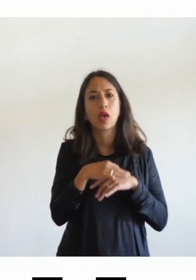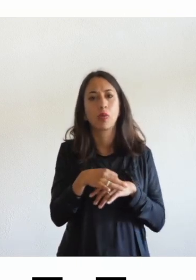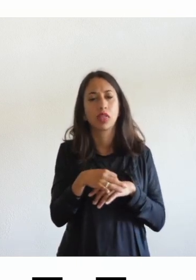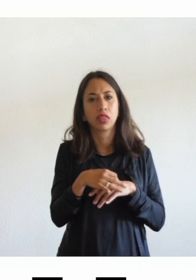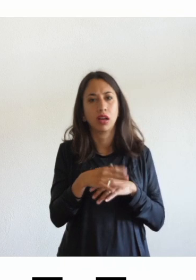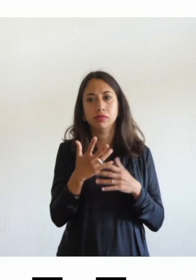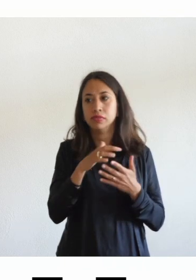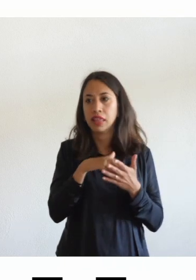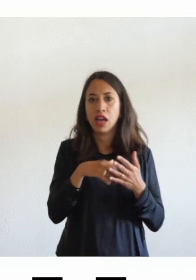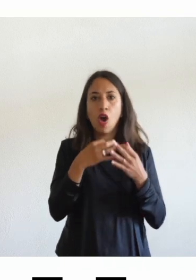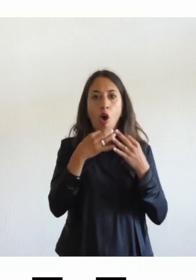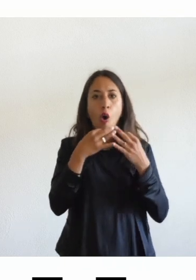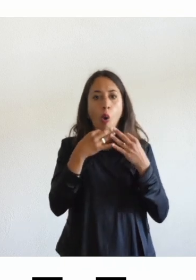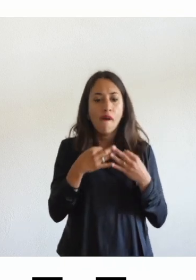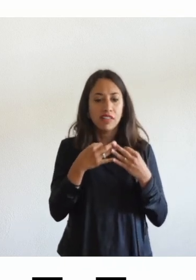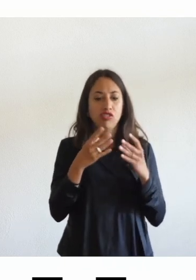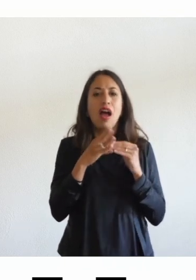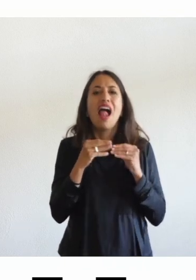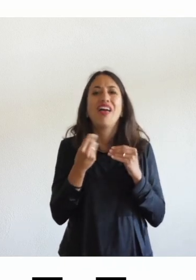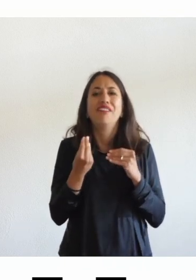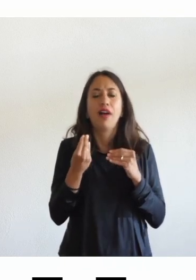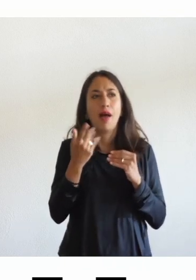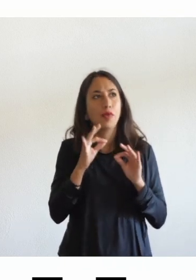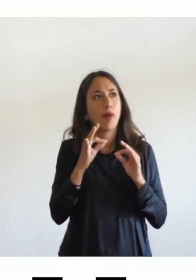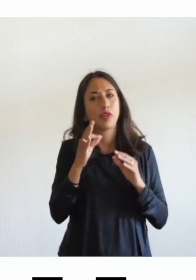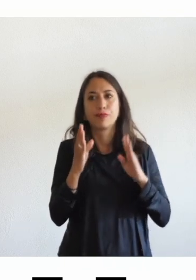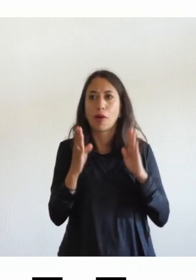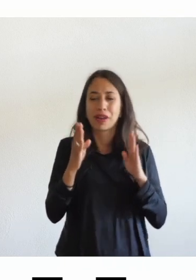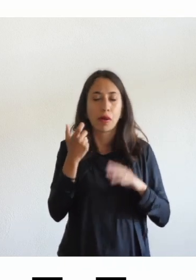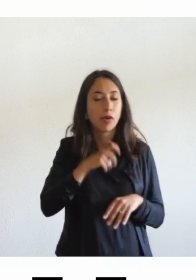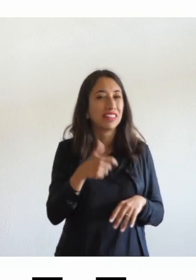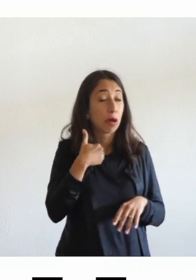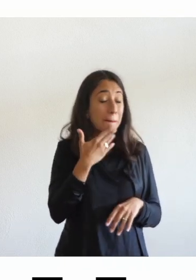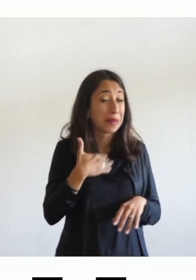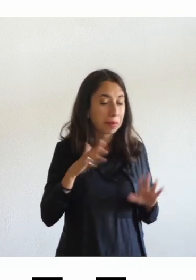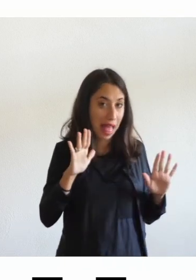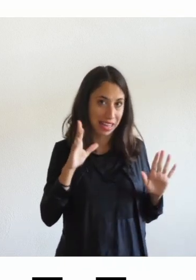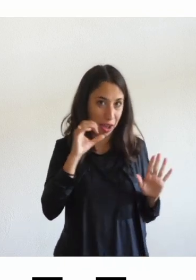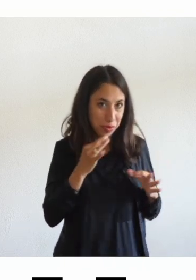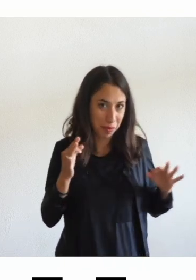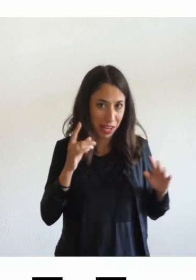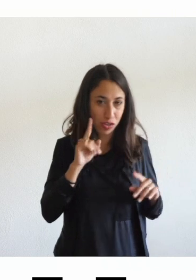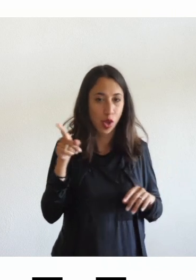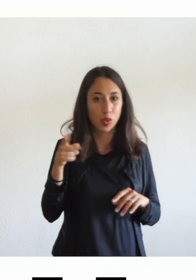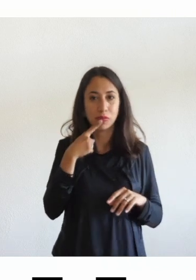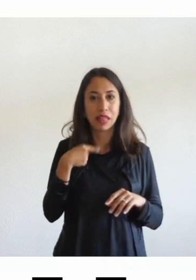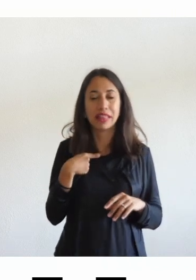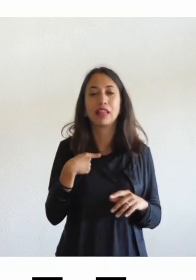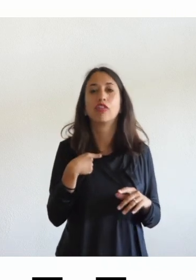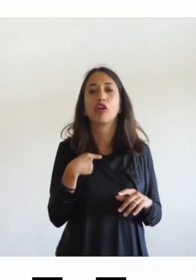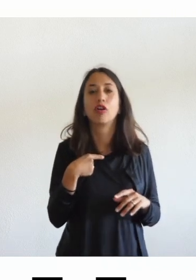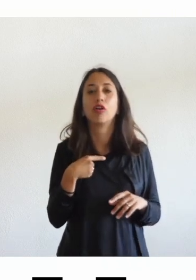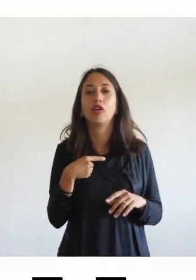testi ufficiali che facciano un attimo questa comparazione perché mi sembra di aver capito che tu ci stai dicendo guardate che